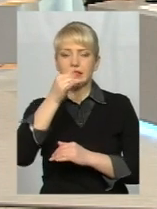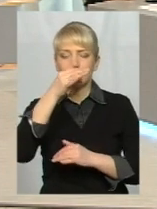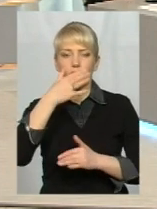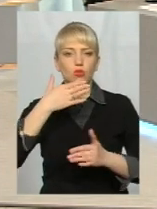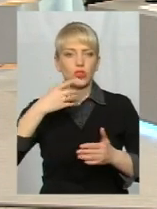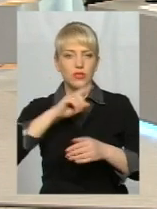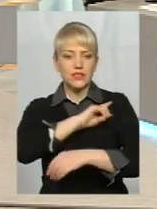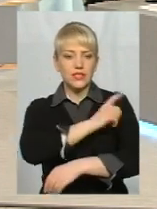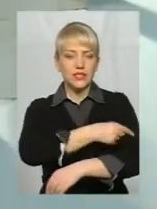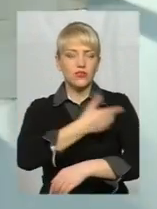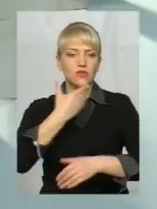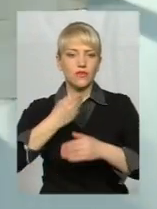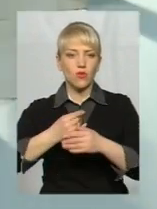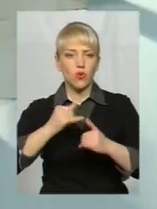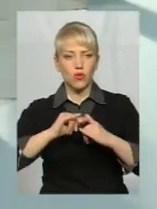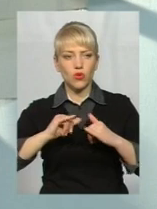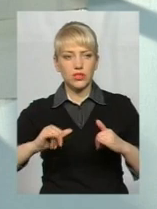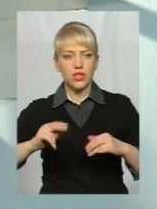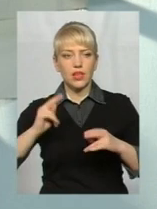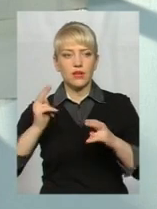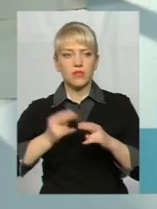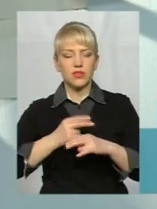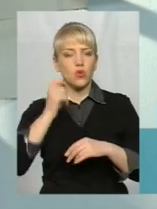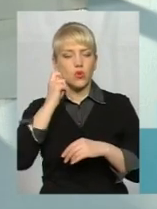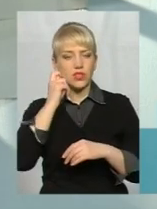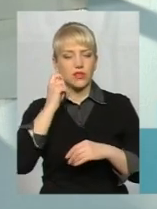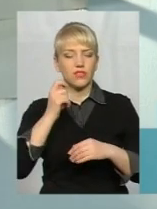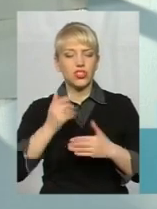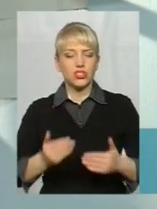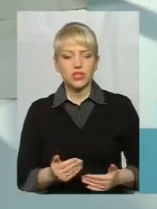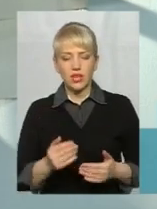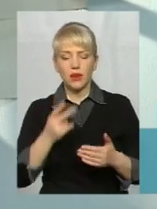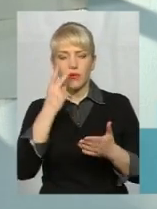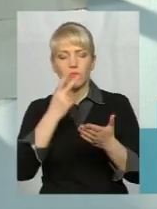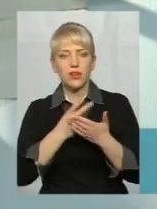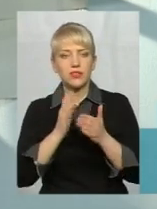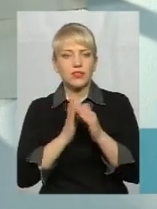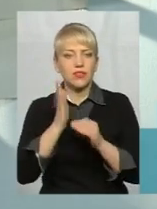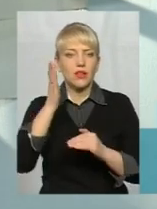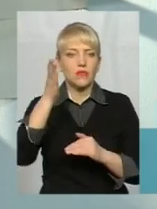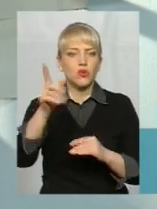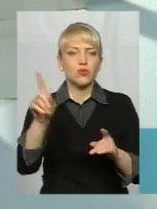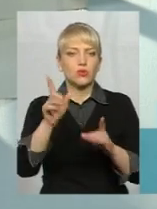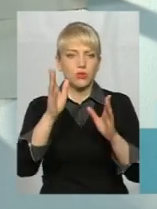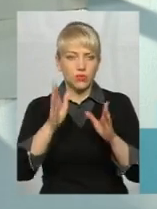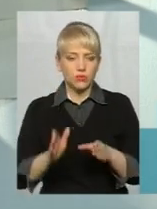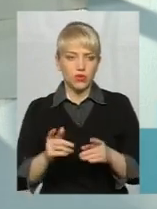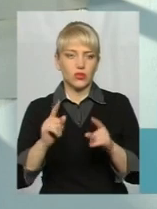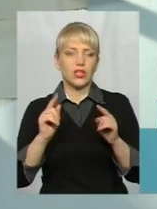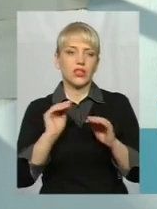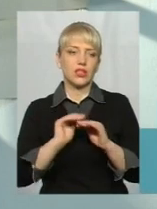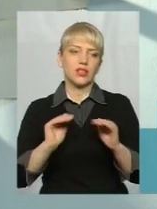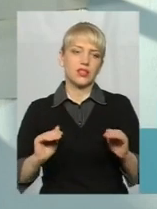свого розвитку і відсутності років життя передбачити, чим може закінчитись вчинок. І дуже часто діти живуть,